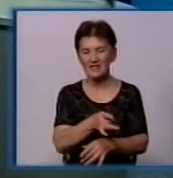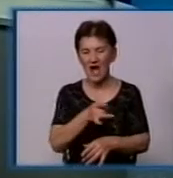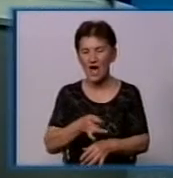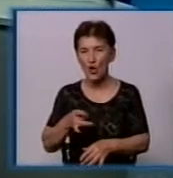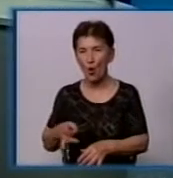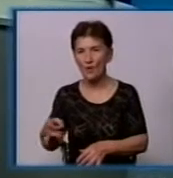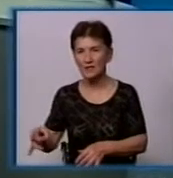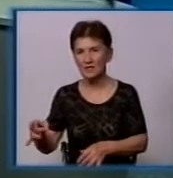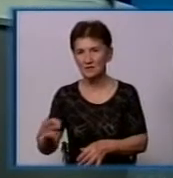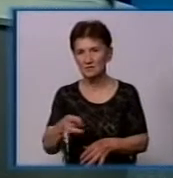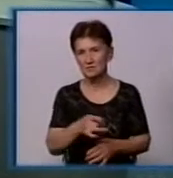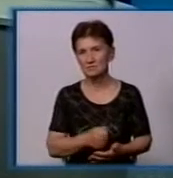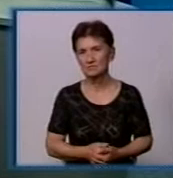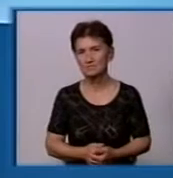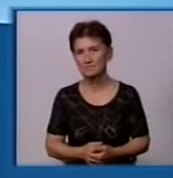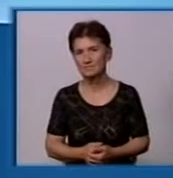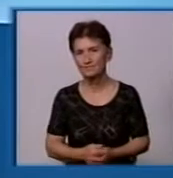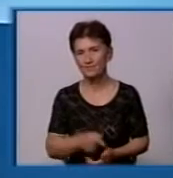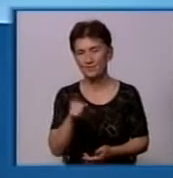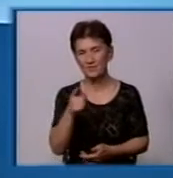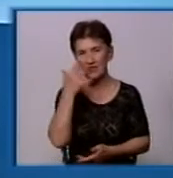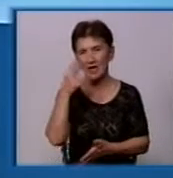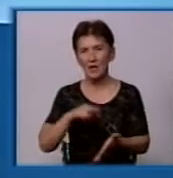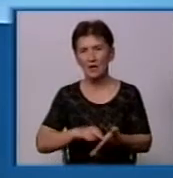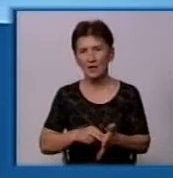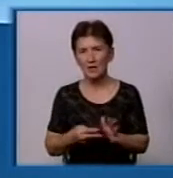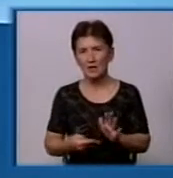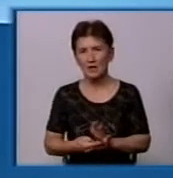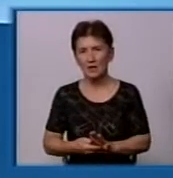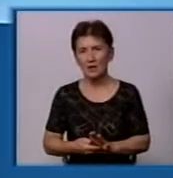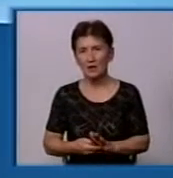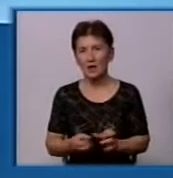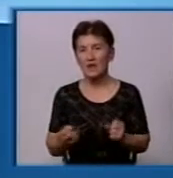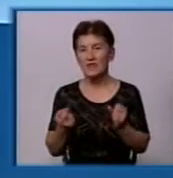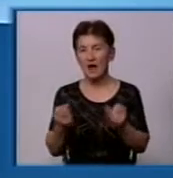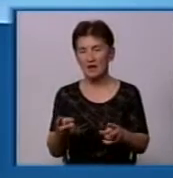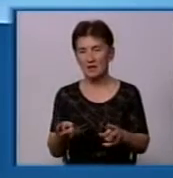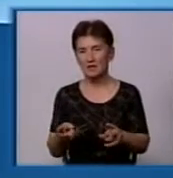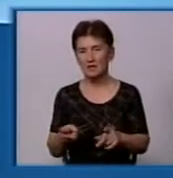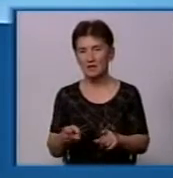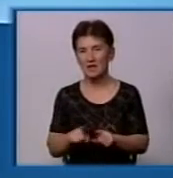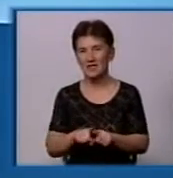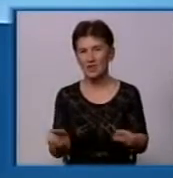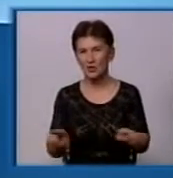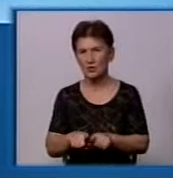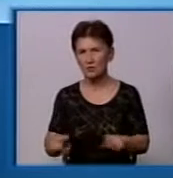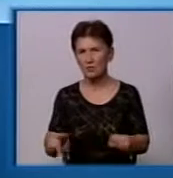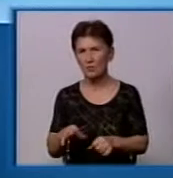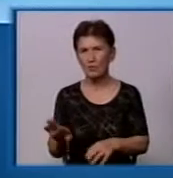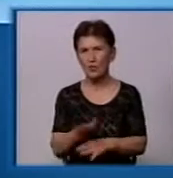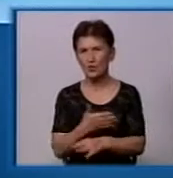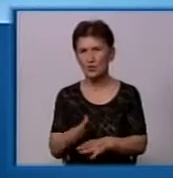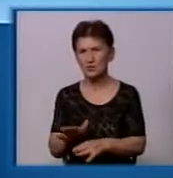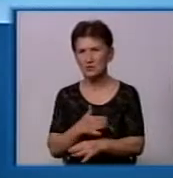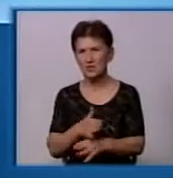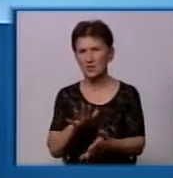зрения логистики. Чи плануєте і як плануєте рекламувати компанію по роздільному збору сміття